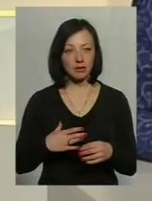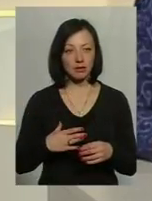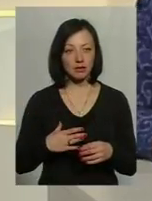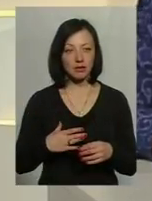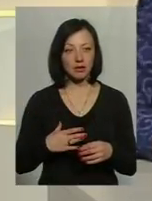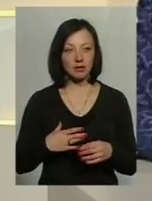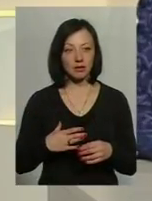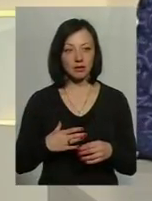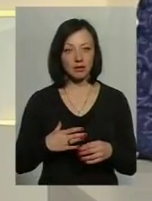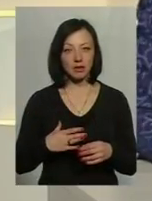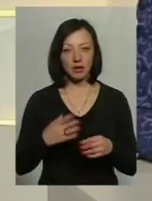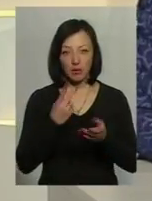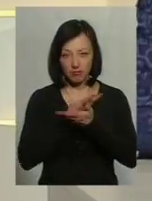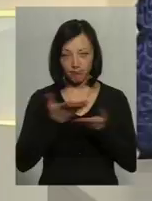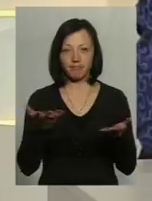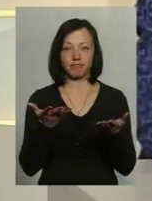скажімо, витягувати з ціні?